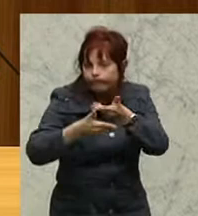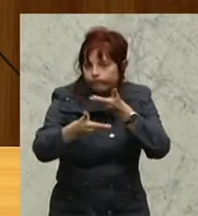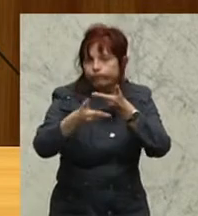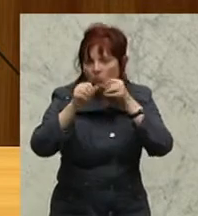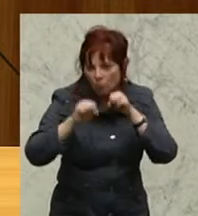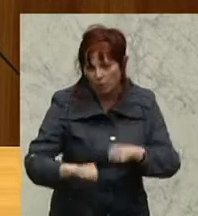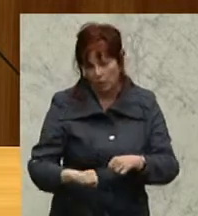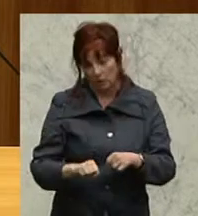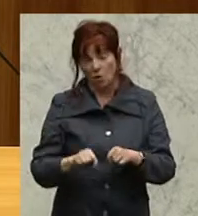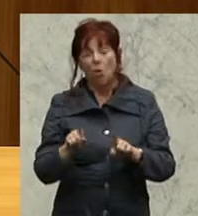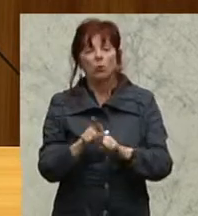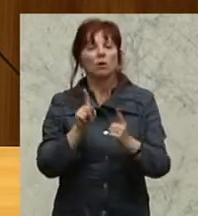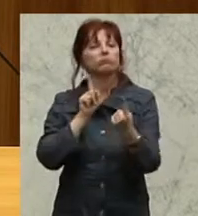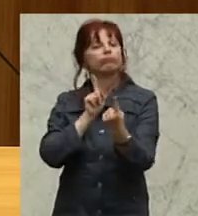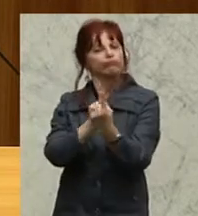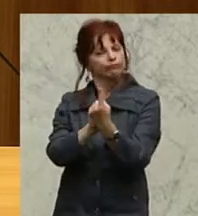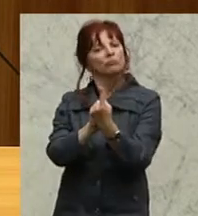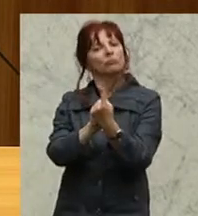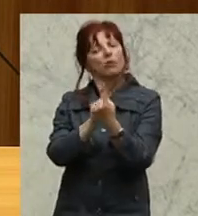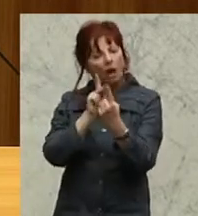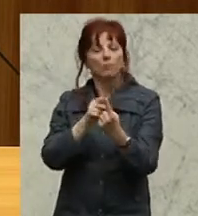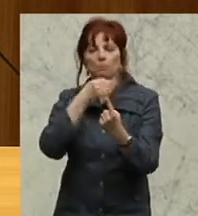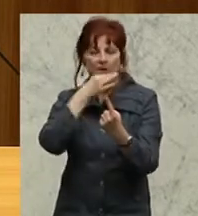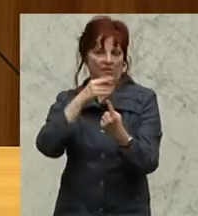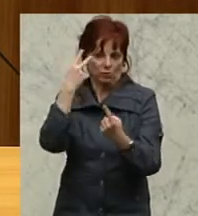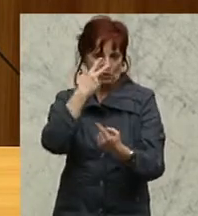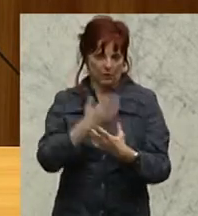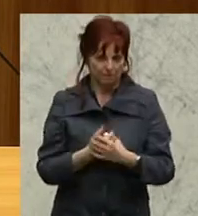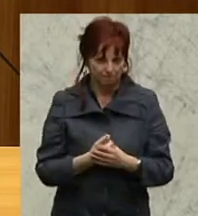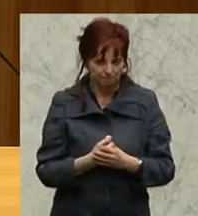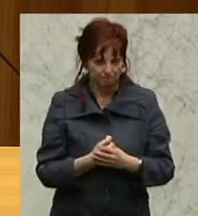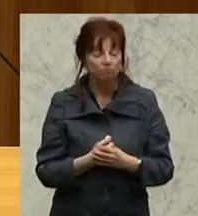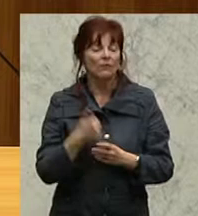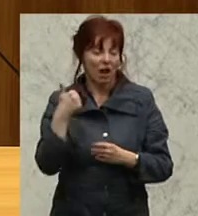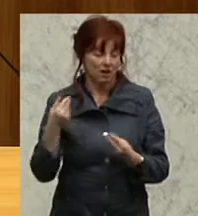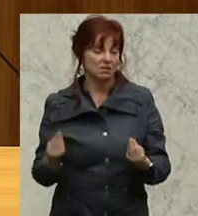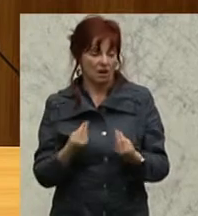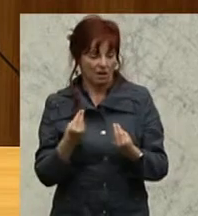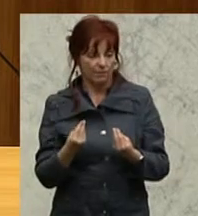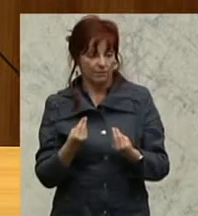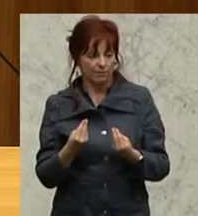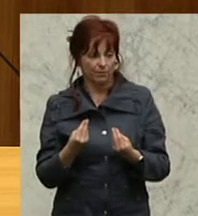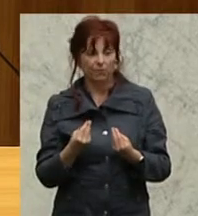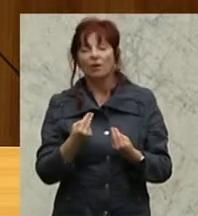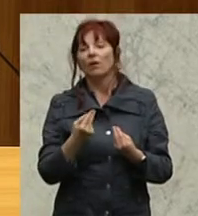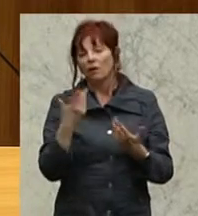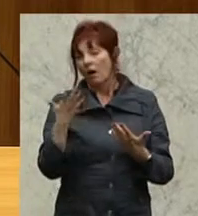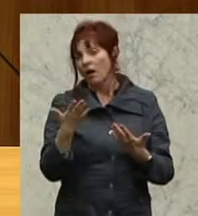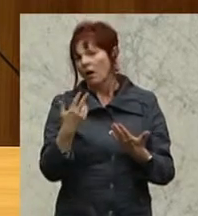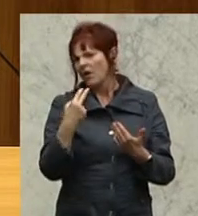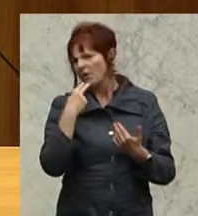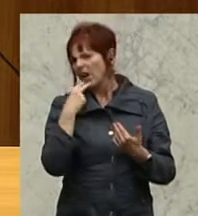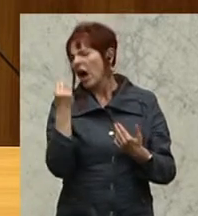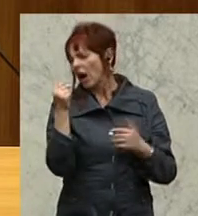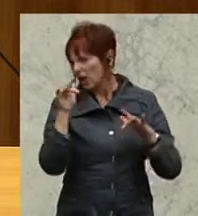gegenübertreten kann. Das ist einmal das eine. Und wer das Gold hat, der macht die Regel. Das ist sehr angelehnt an die